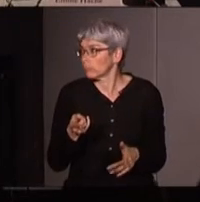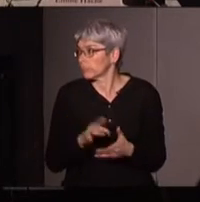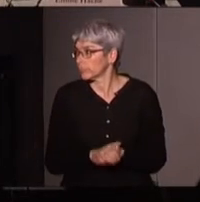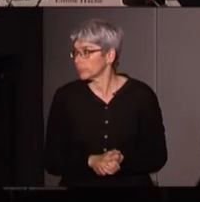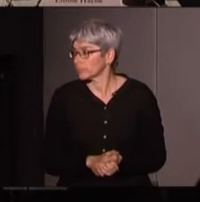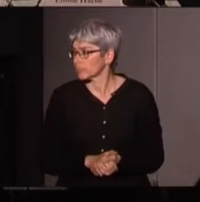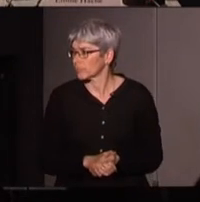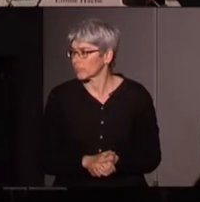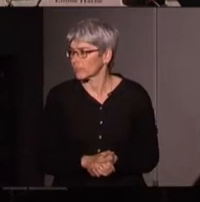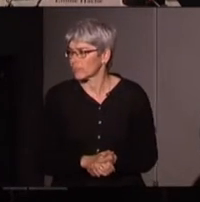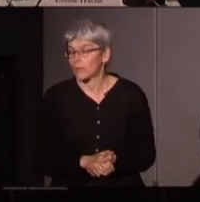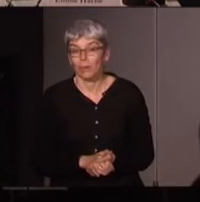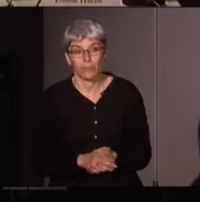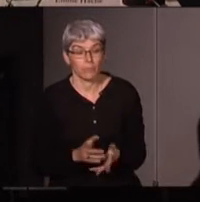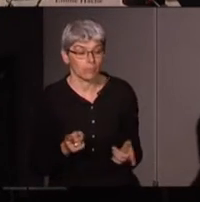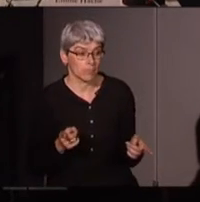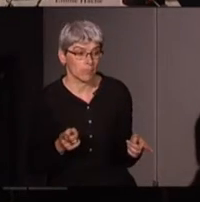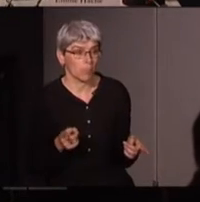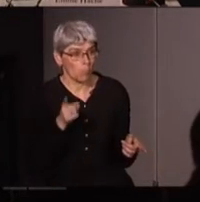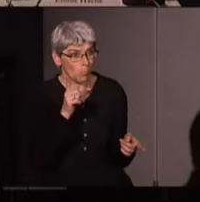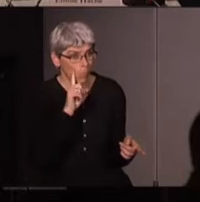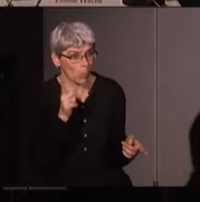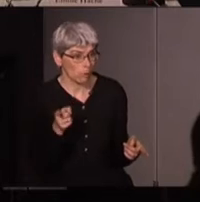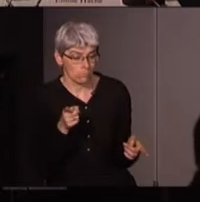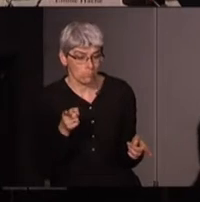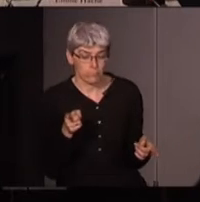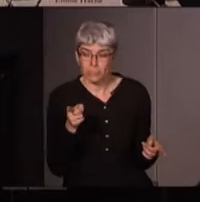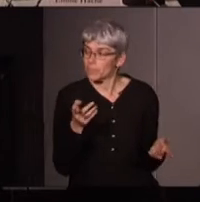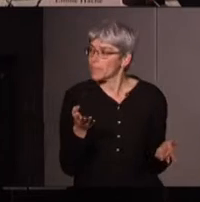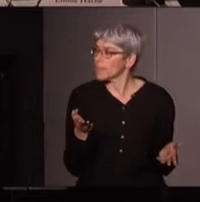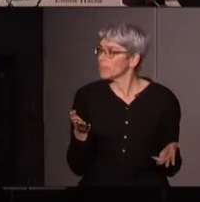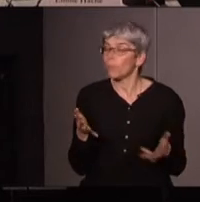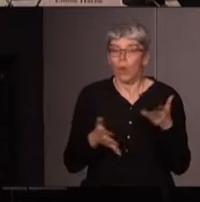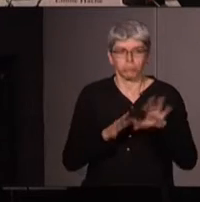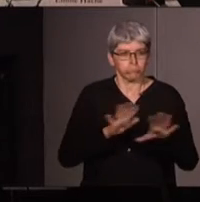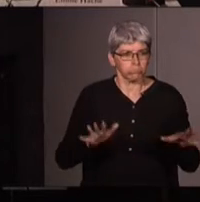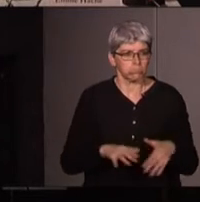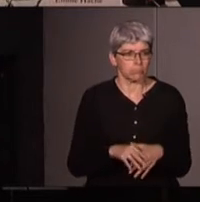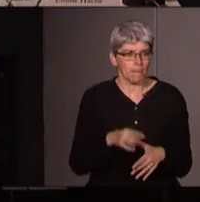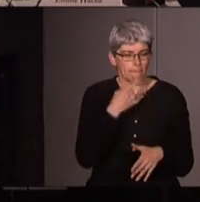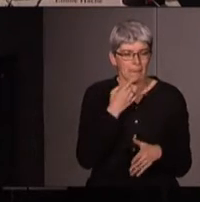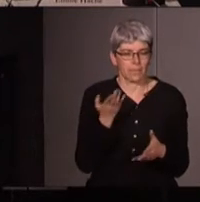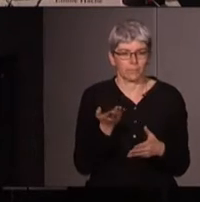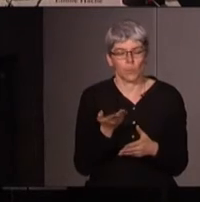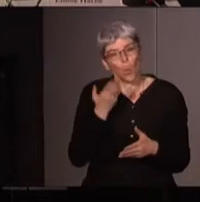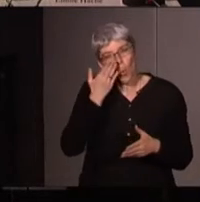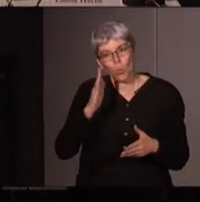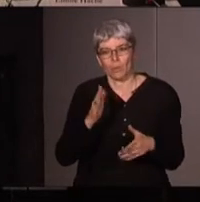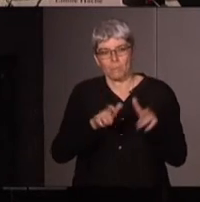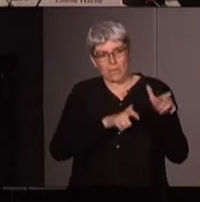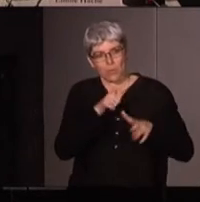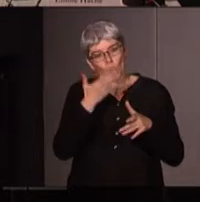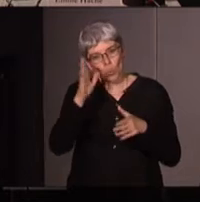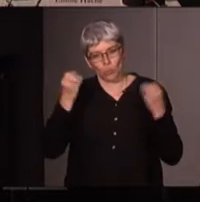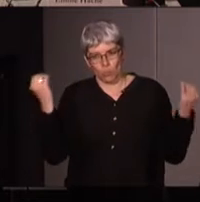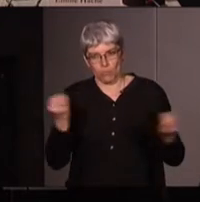a oui c'était pour ça d qu'on n'en avait pas parlé c'était pas parce qu'elle ne l'était pas c'est que mais voilà pour parler un peu d'autres d'autres gens et d